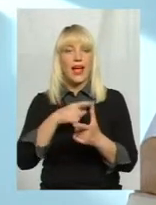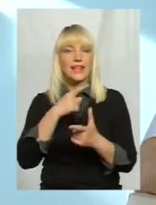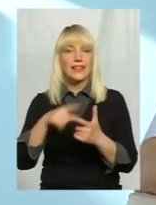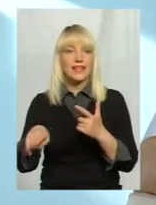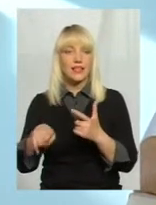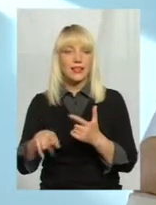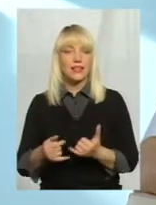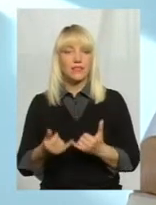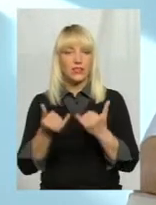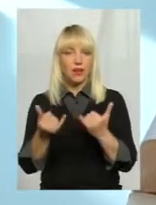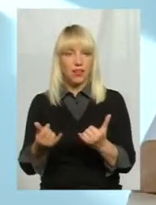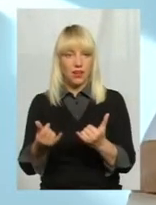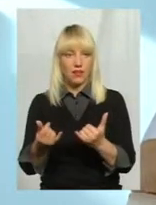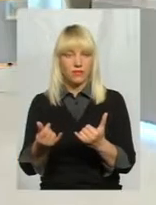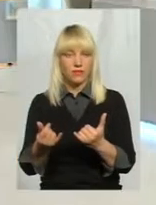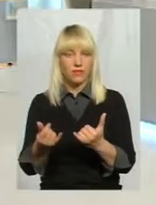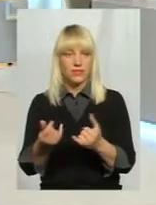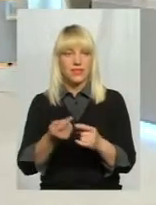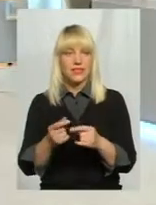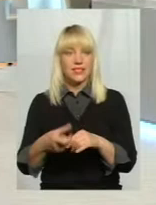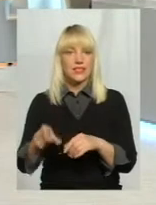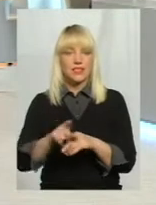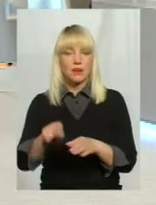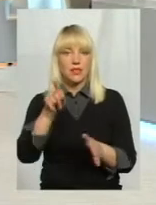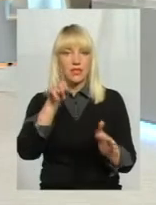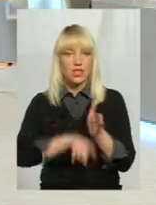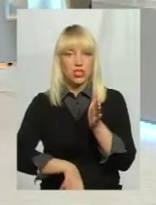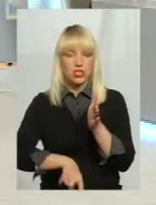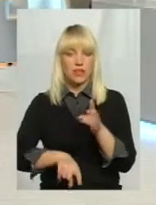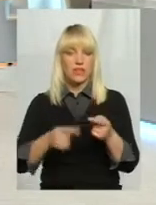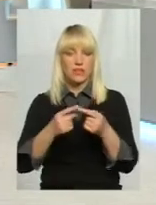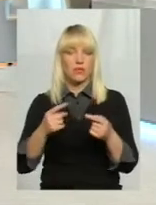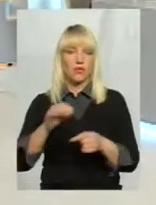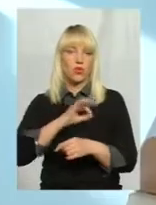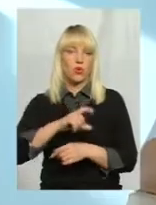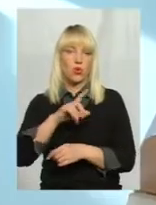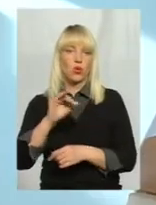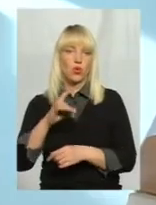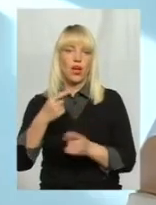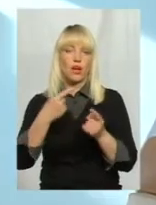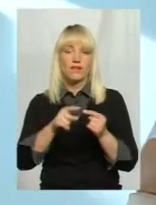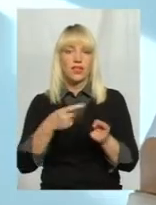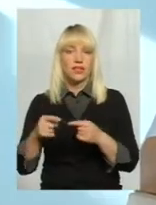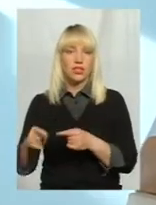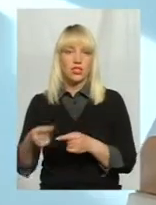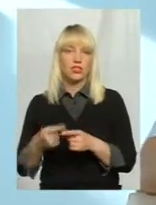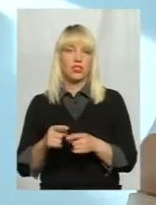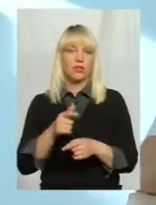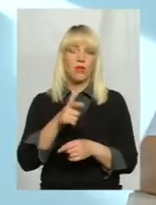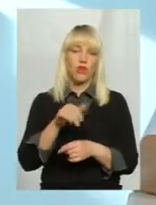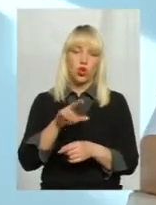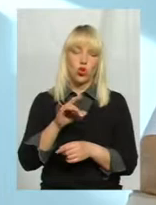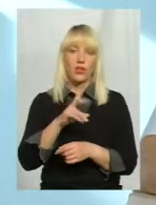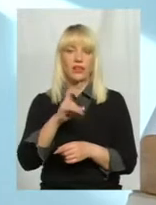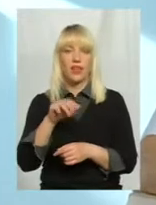альтернативи для, ну, це самий найдешевший спосіб, це з використанням хлору. Всі інші способи, навіть гіполохлоріднатрої,